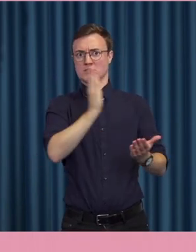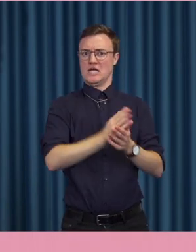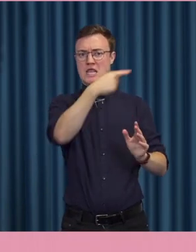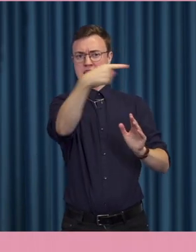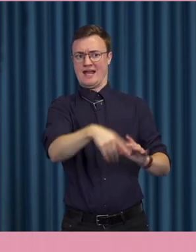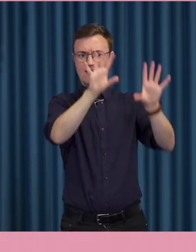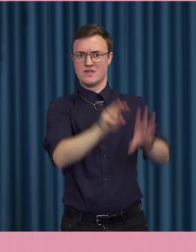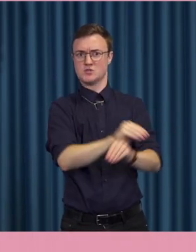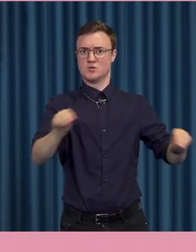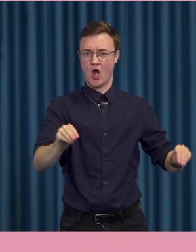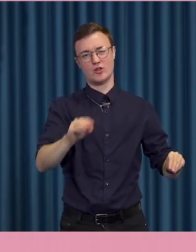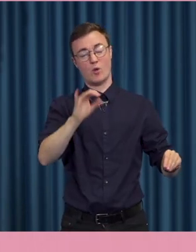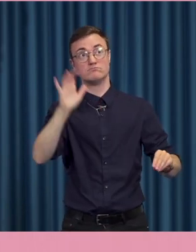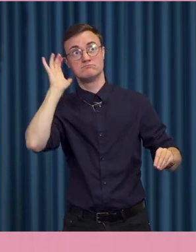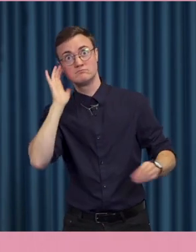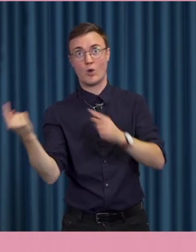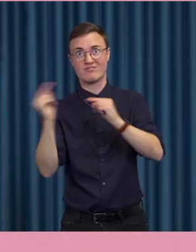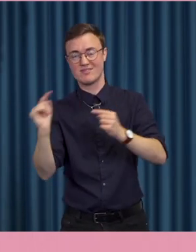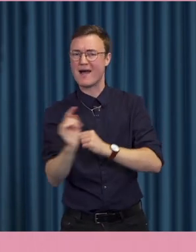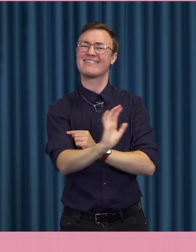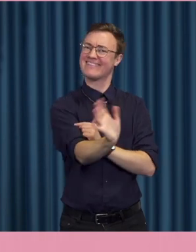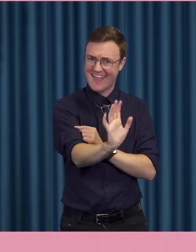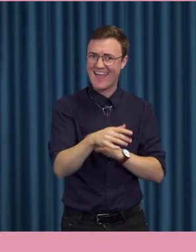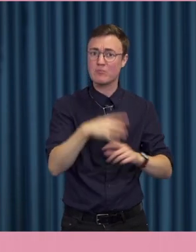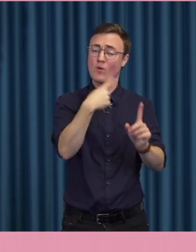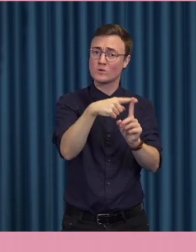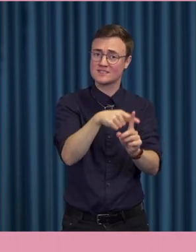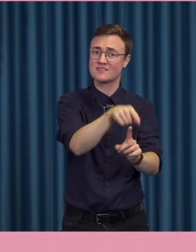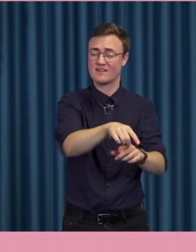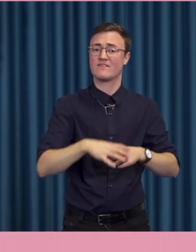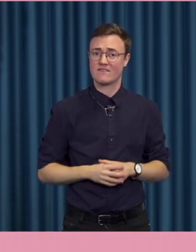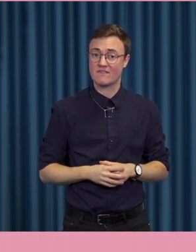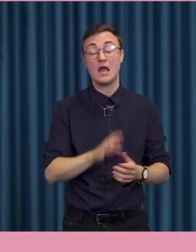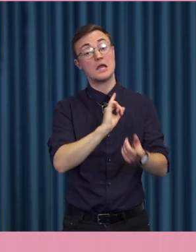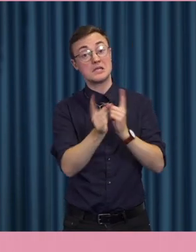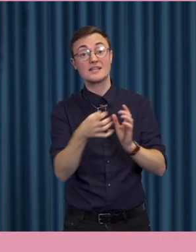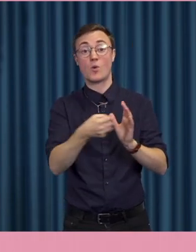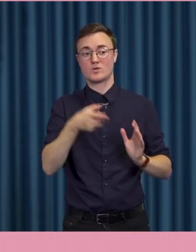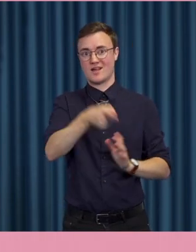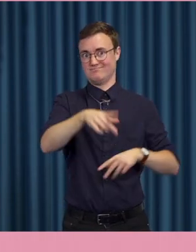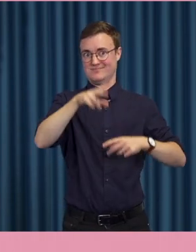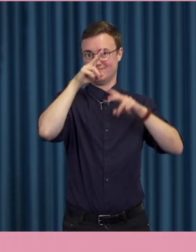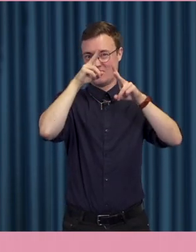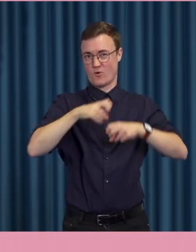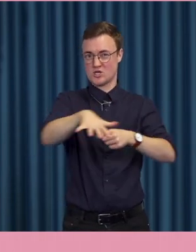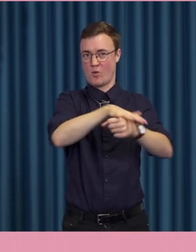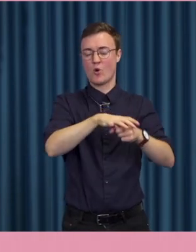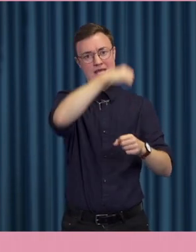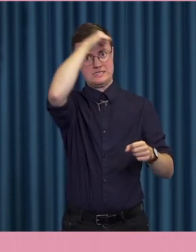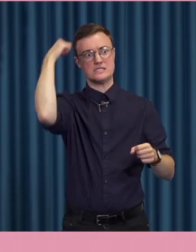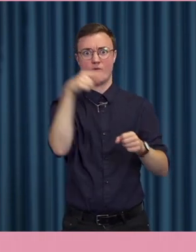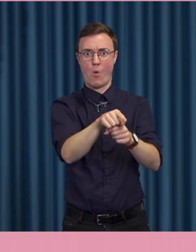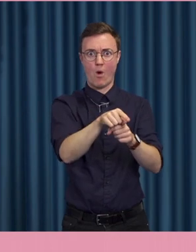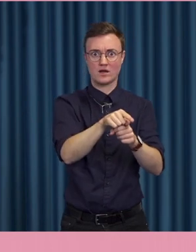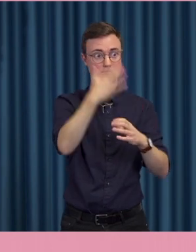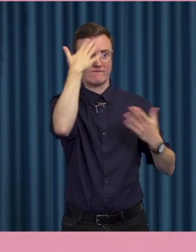man lyssnar på aktuell debatt. Till viss del beror det här kanske på att det är ett svårt område att forska om. Eftersom målet är så